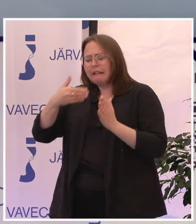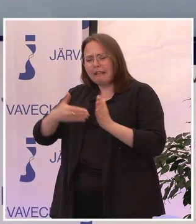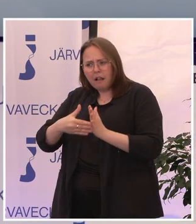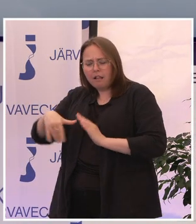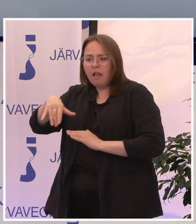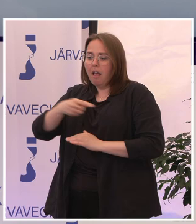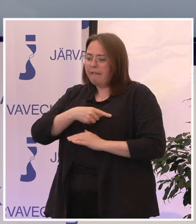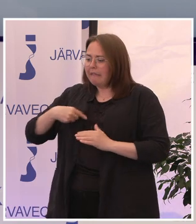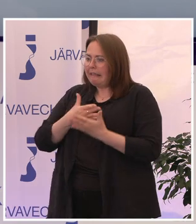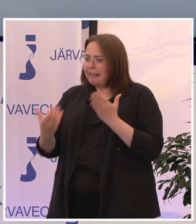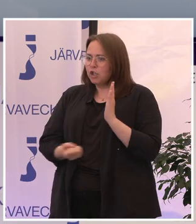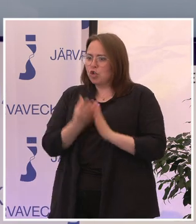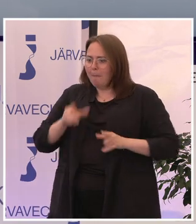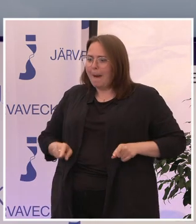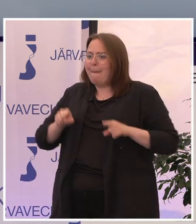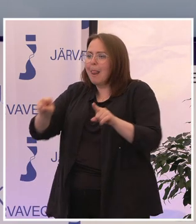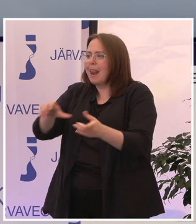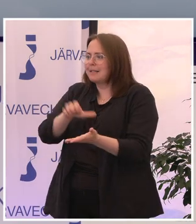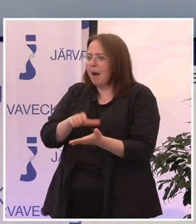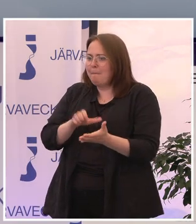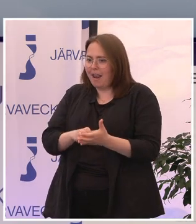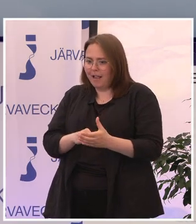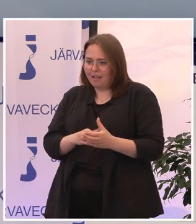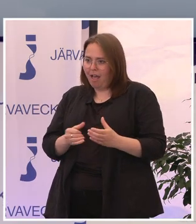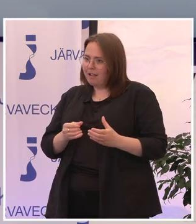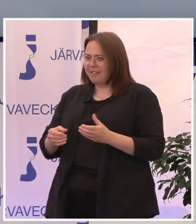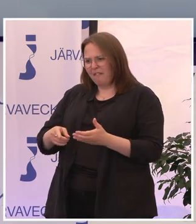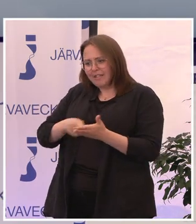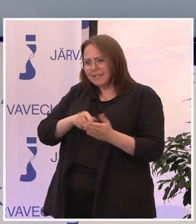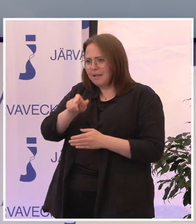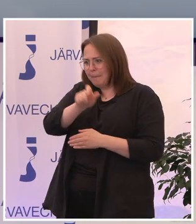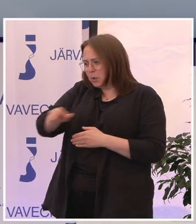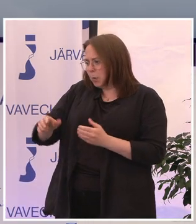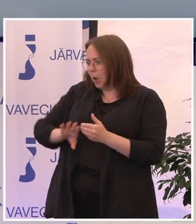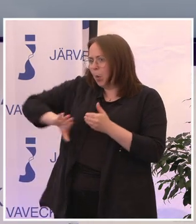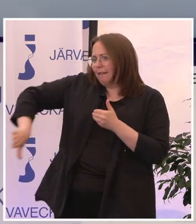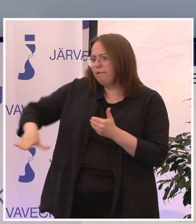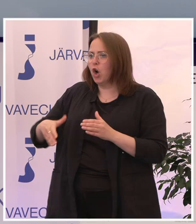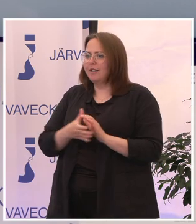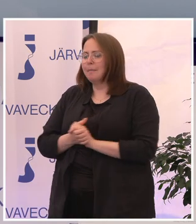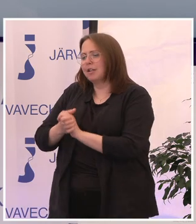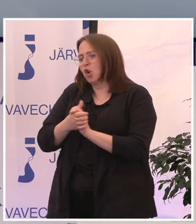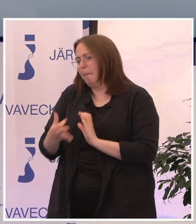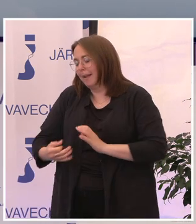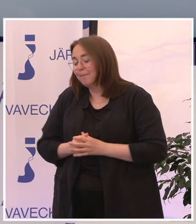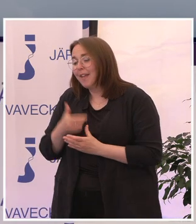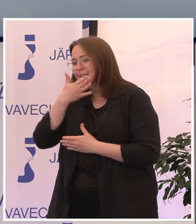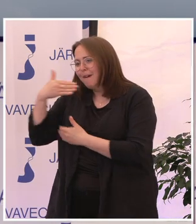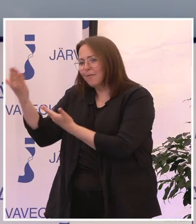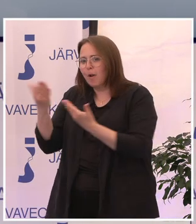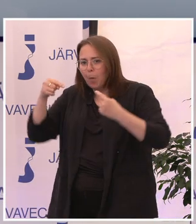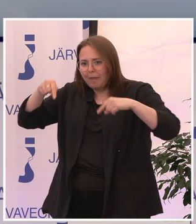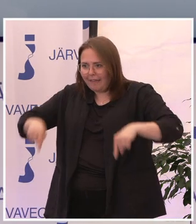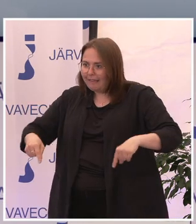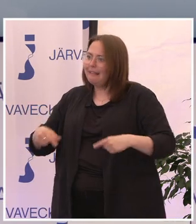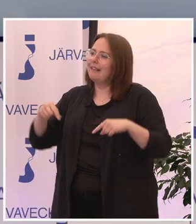då att vi inte skapar parallella samhällen där vissa står utanför den digitala gemenskapen? Varmt välkomna ska ni